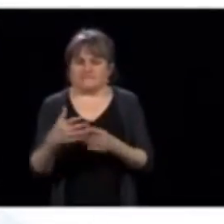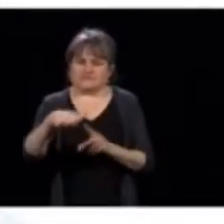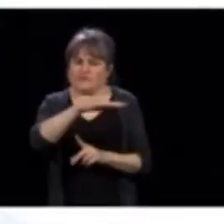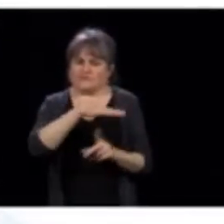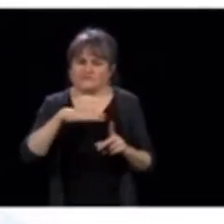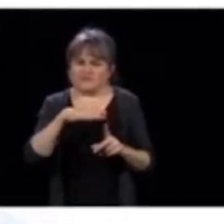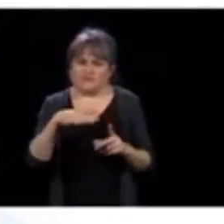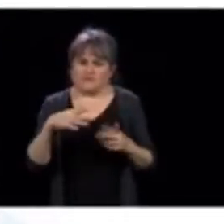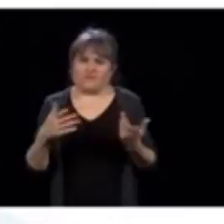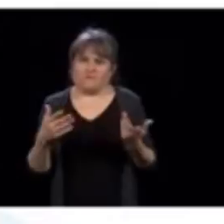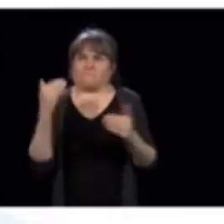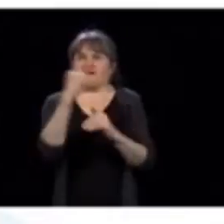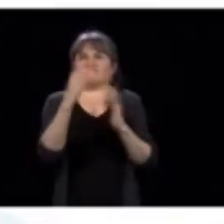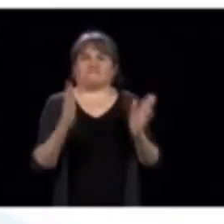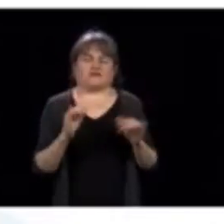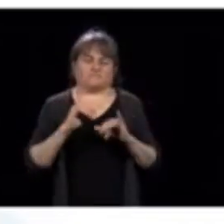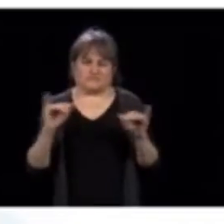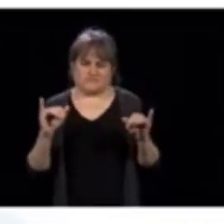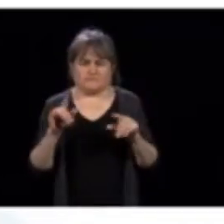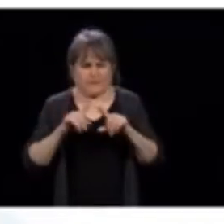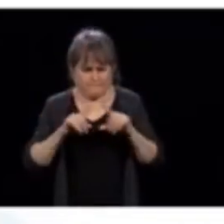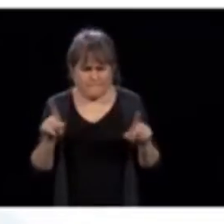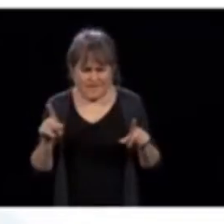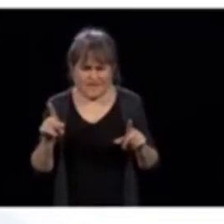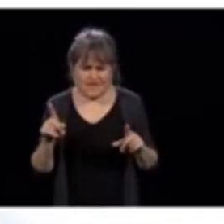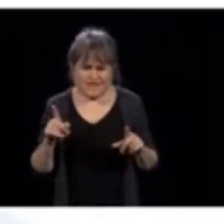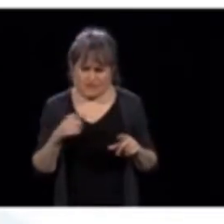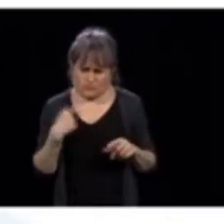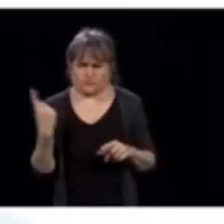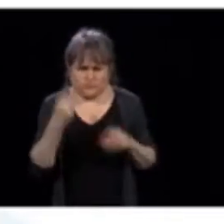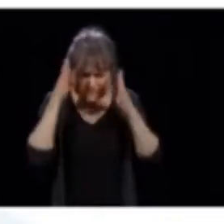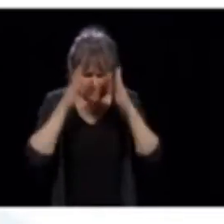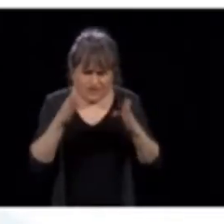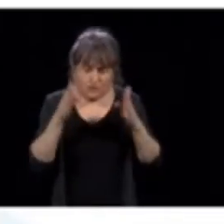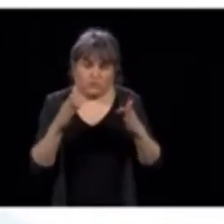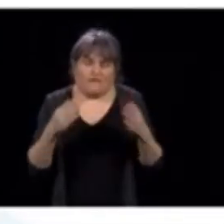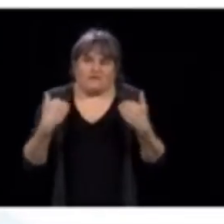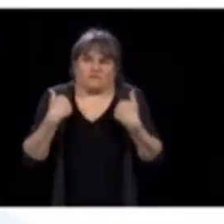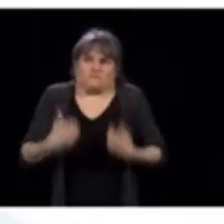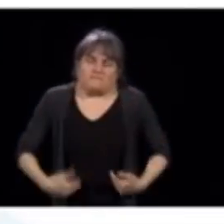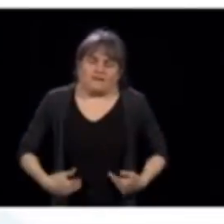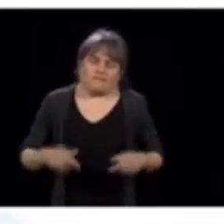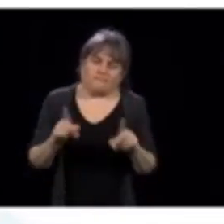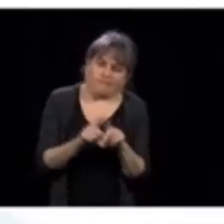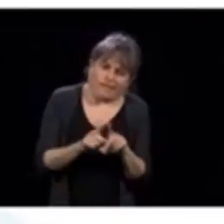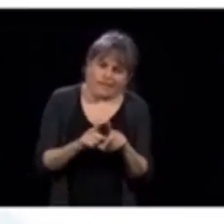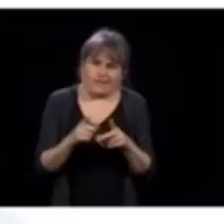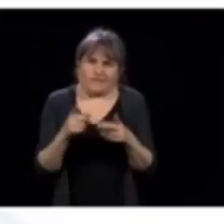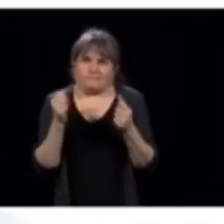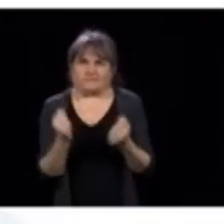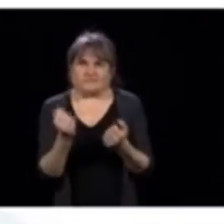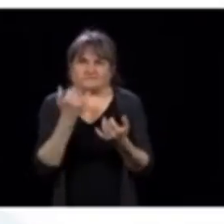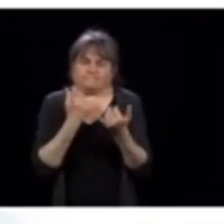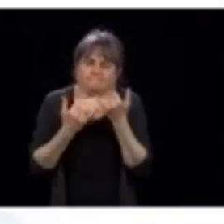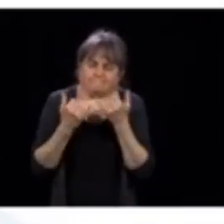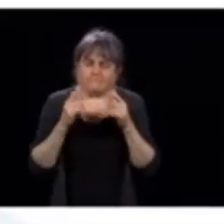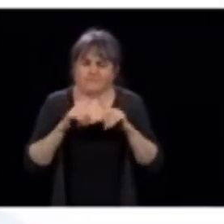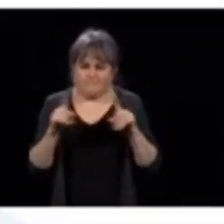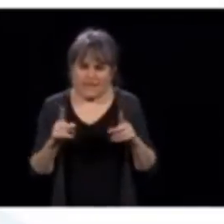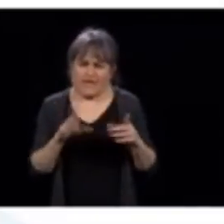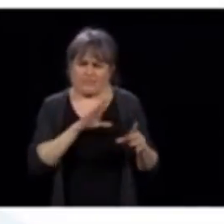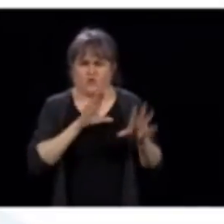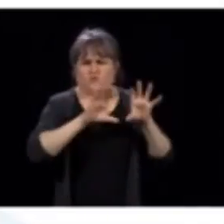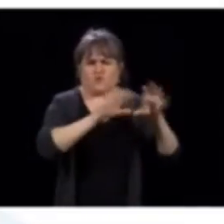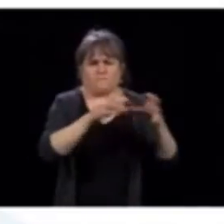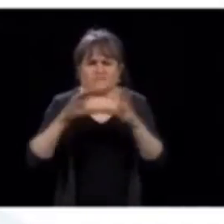moi, je dois vous dire que toutes les précautions sont prises. On a mis en place des comités cliniques de suivi. Moi,